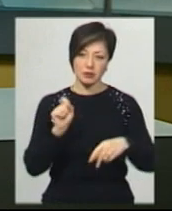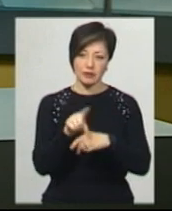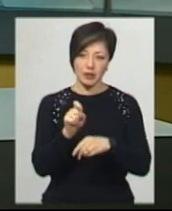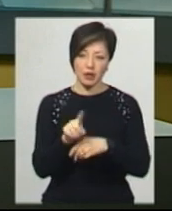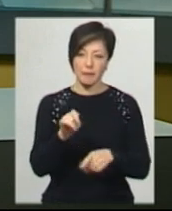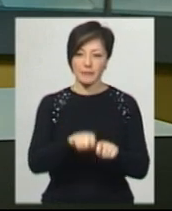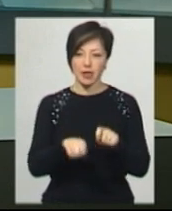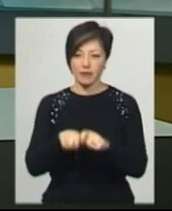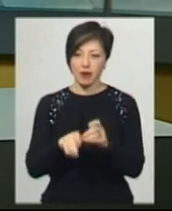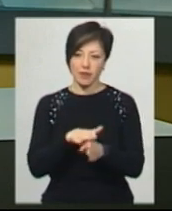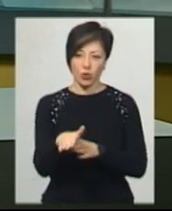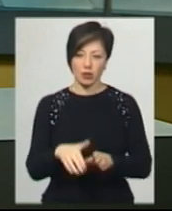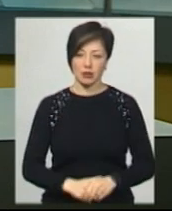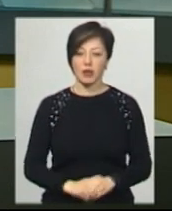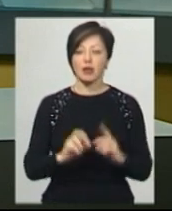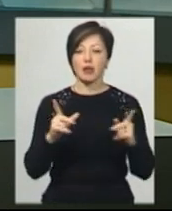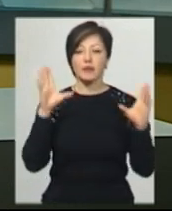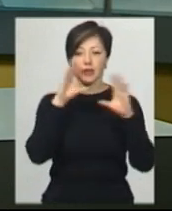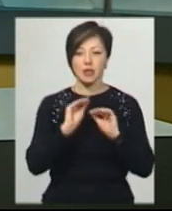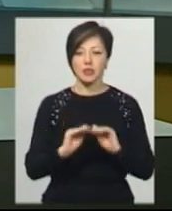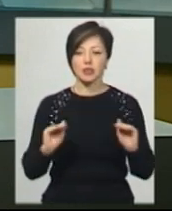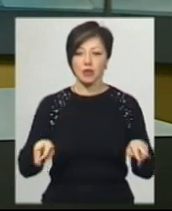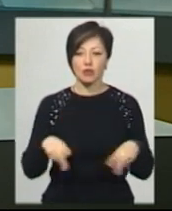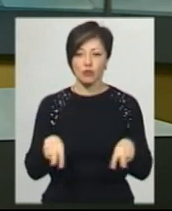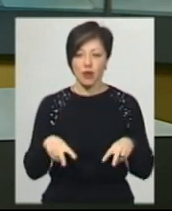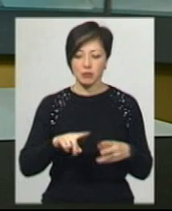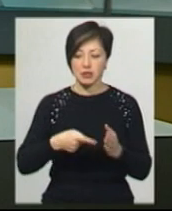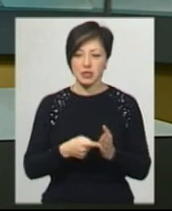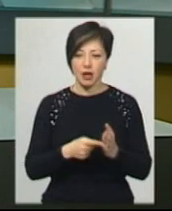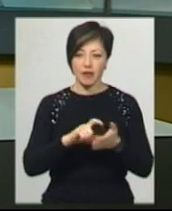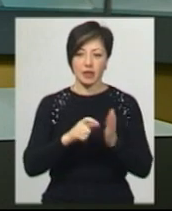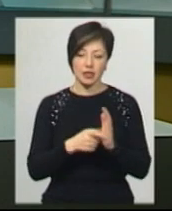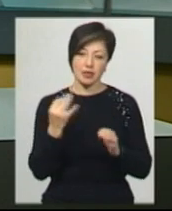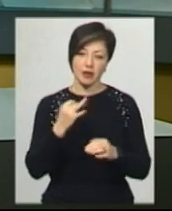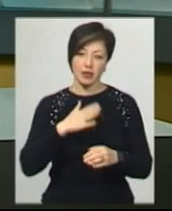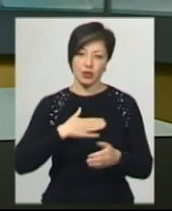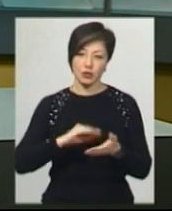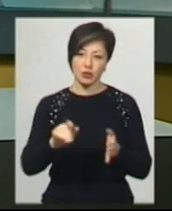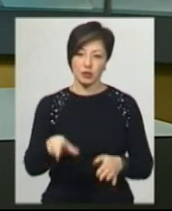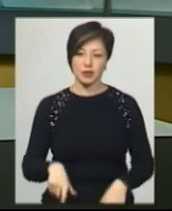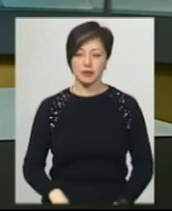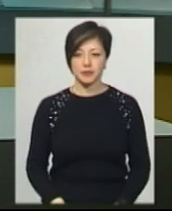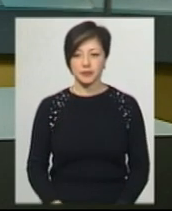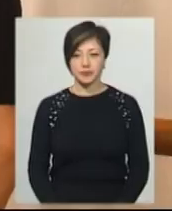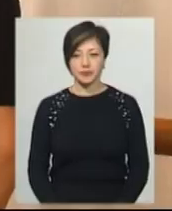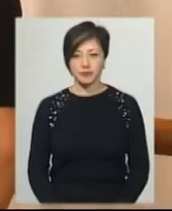завдання та перевіряє їх виконання. Як вдається школярам танцювати у міських квартирах, цікавилася Світлана Поробок.